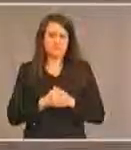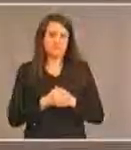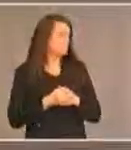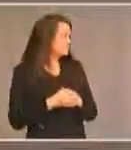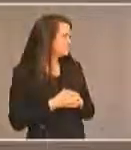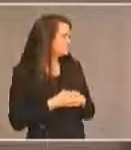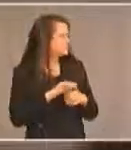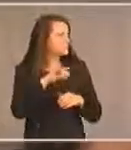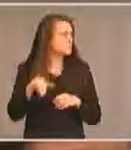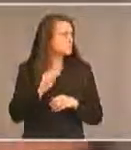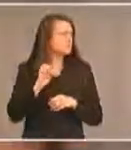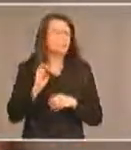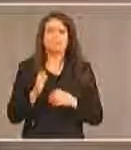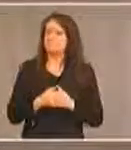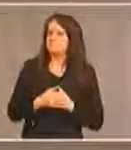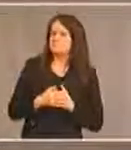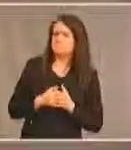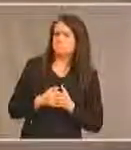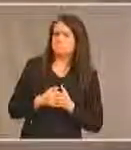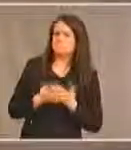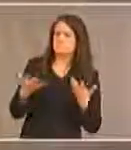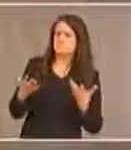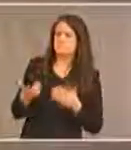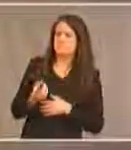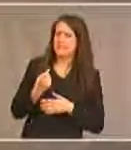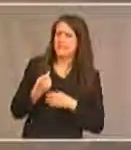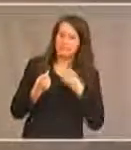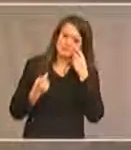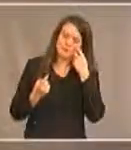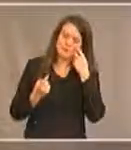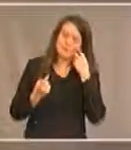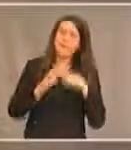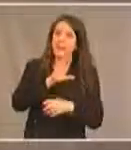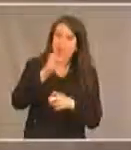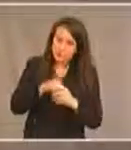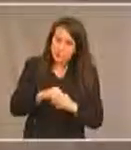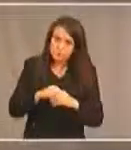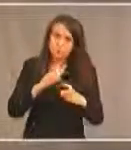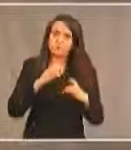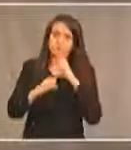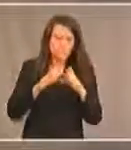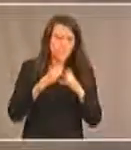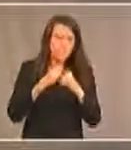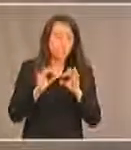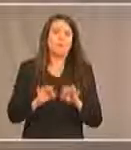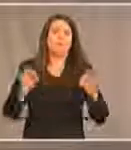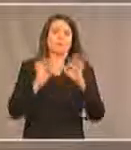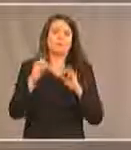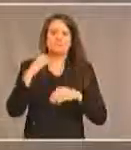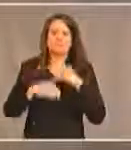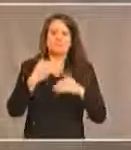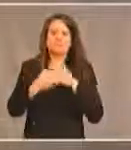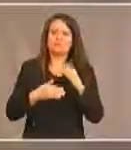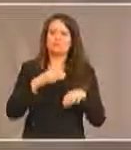La question d'inclusion et de communication bien sûr est importante pour notre processus de